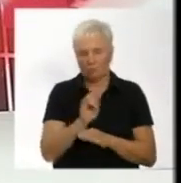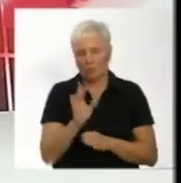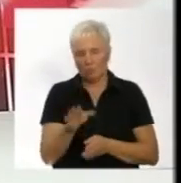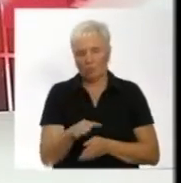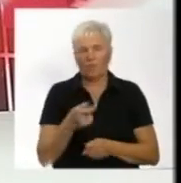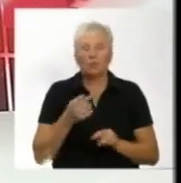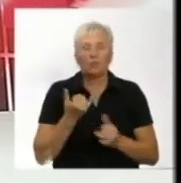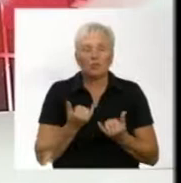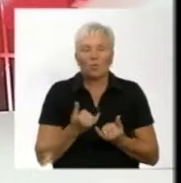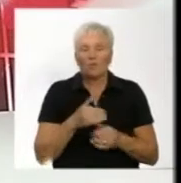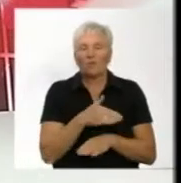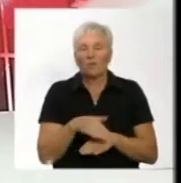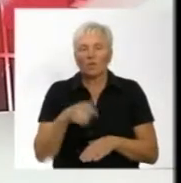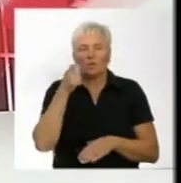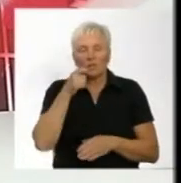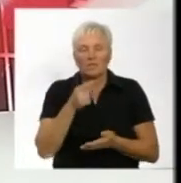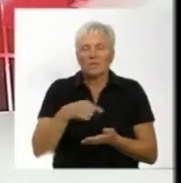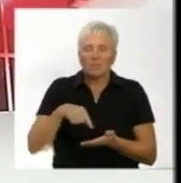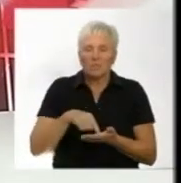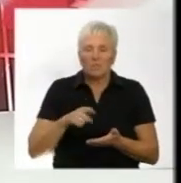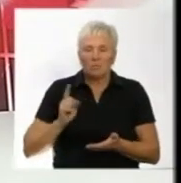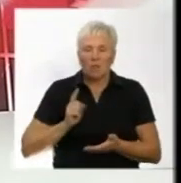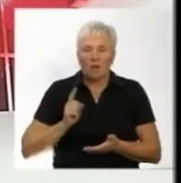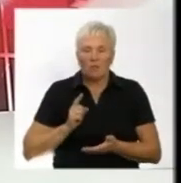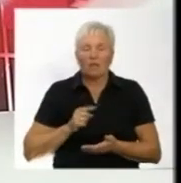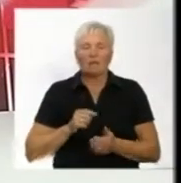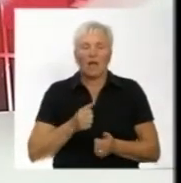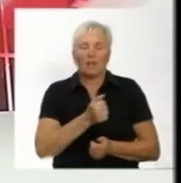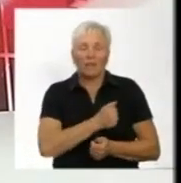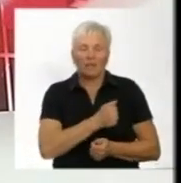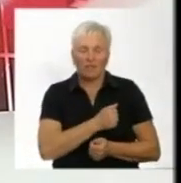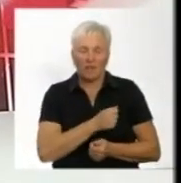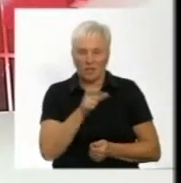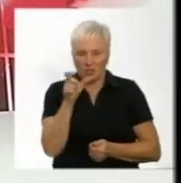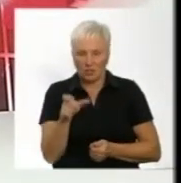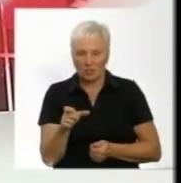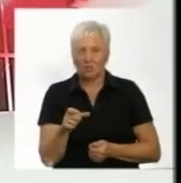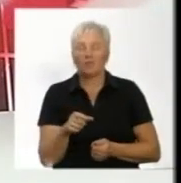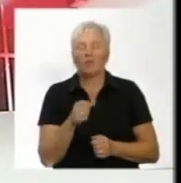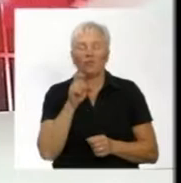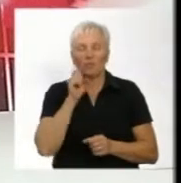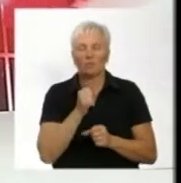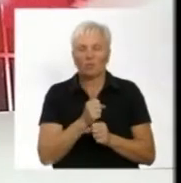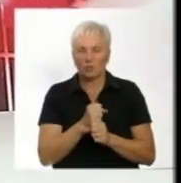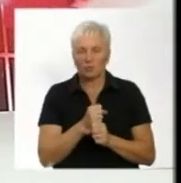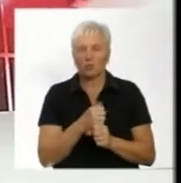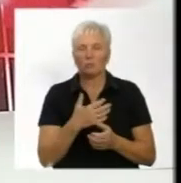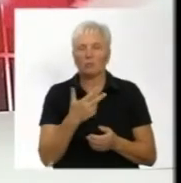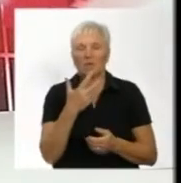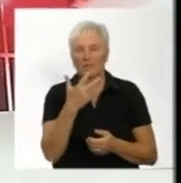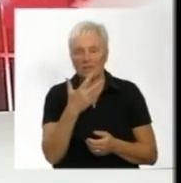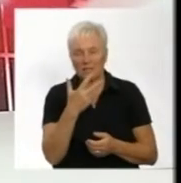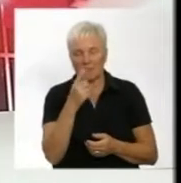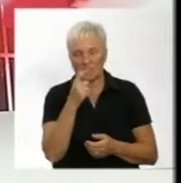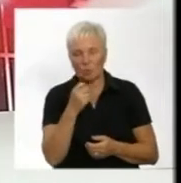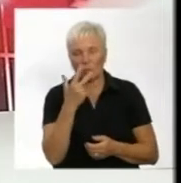Відсьогодні вулиці українських міст патрулюватимуть Нацгвардійці. У Вінниці працюватимуть сім піших та три автомобільних